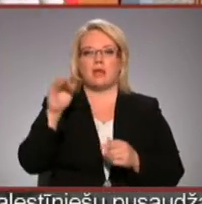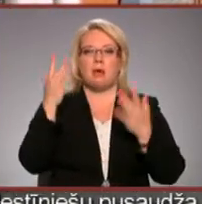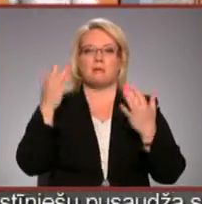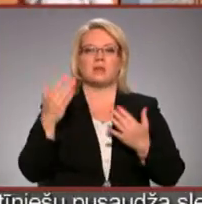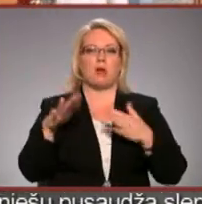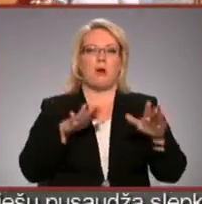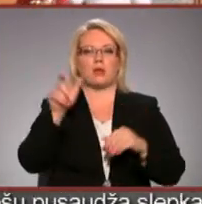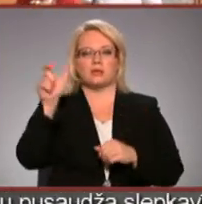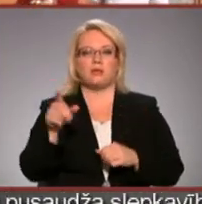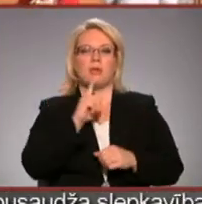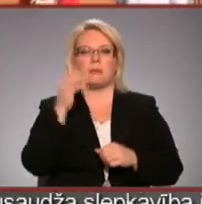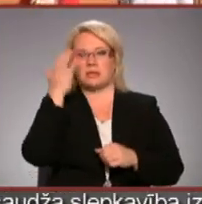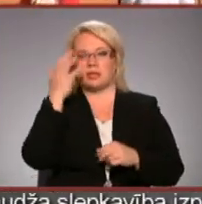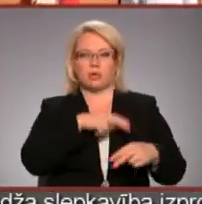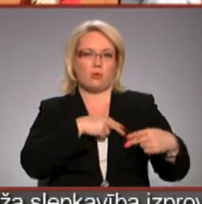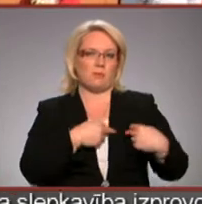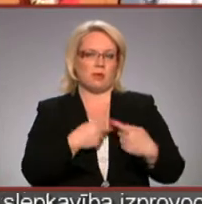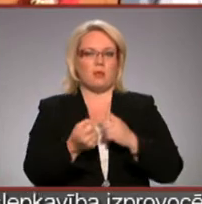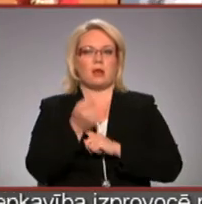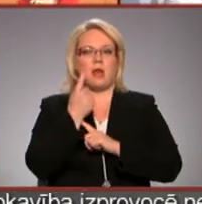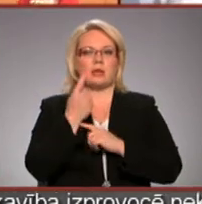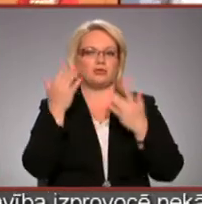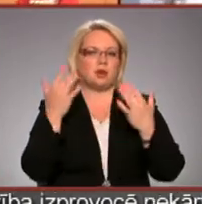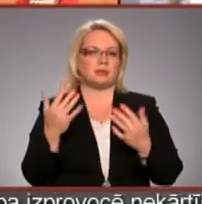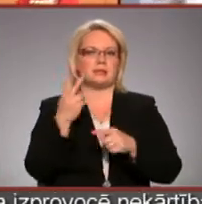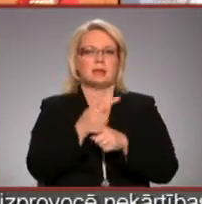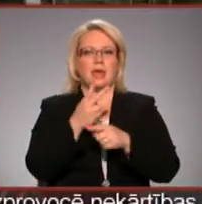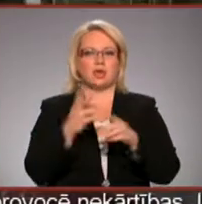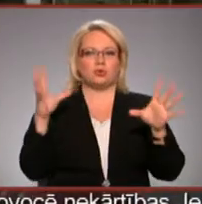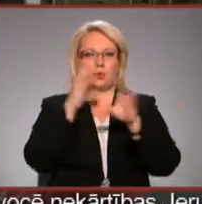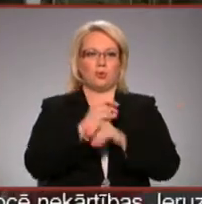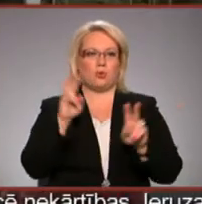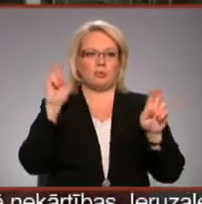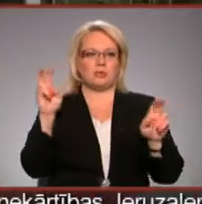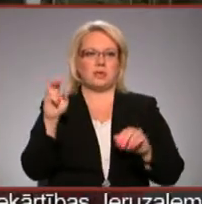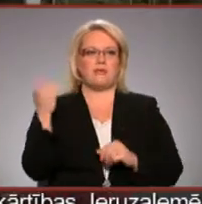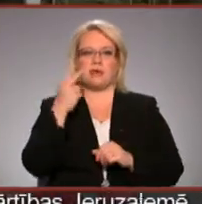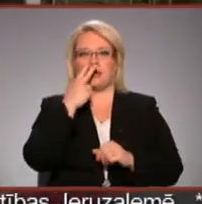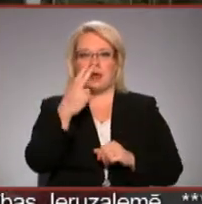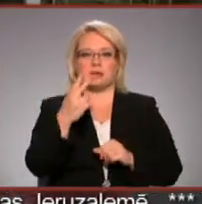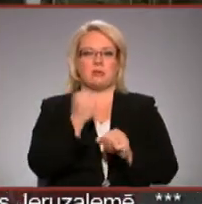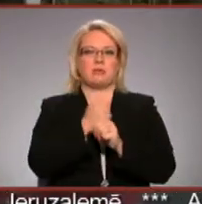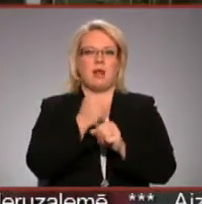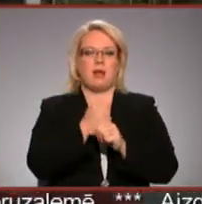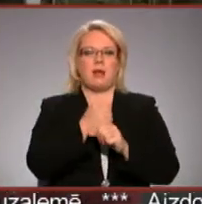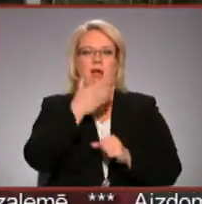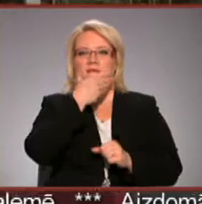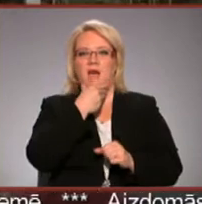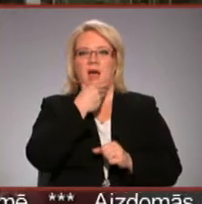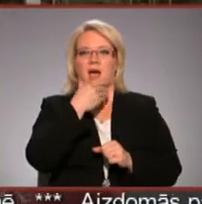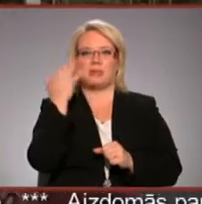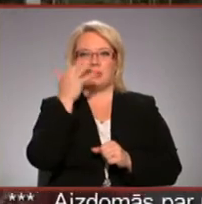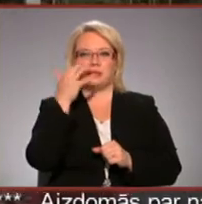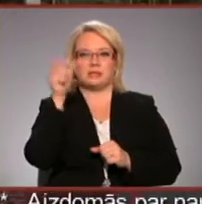organizators un Liepājas neredzīgo biedrību, radusies akcija skrējienas tumsā. Viņi redz, ka to dar vairadzīgs cilvēks,